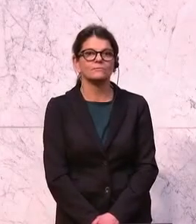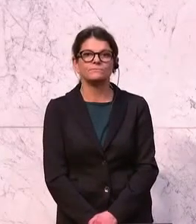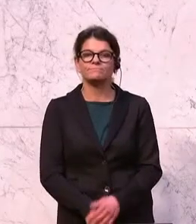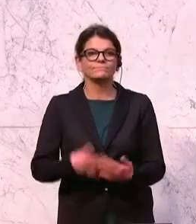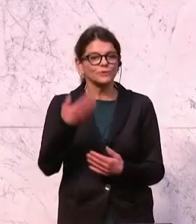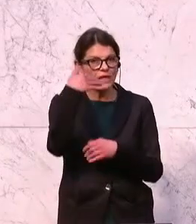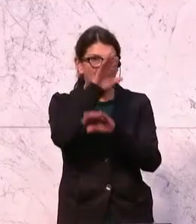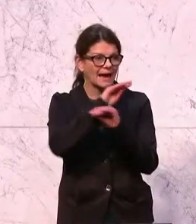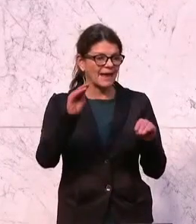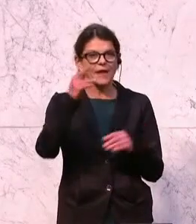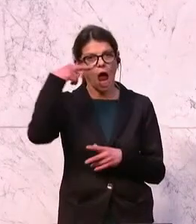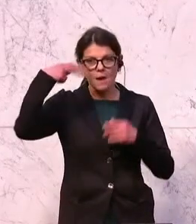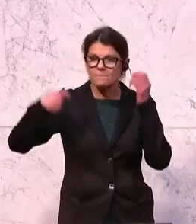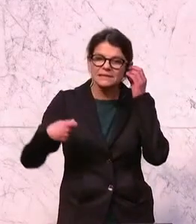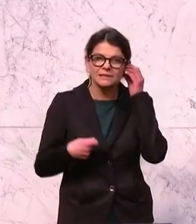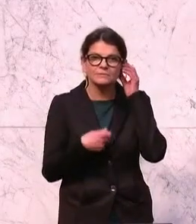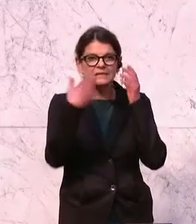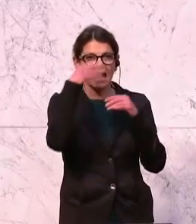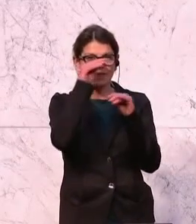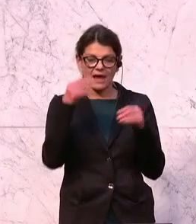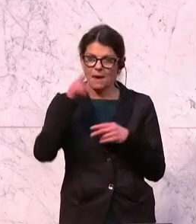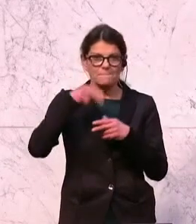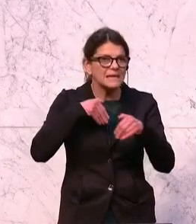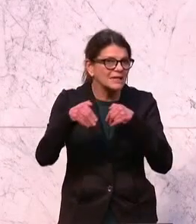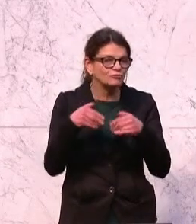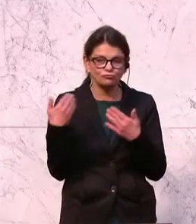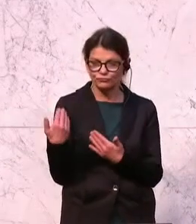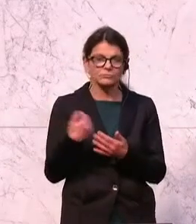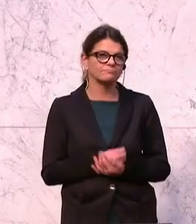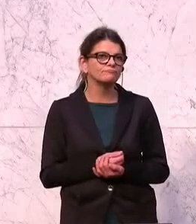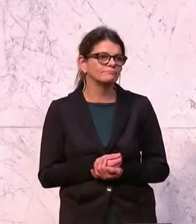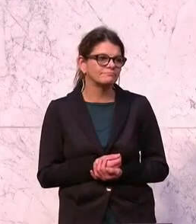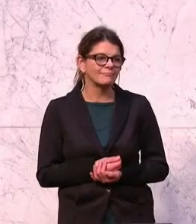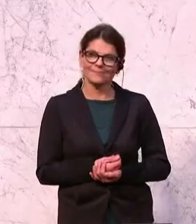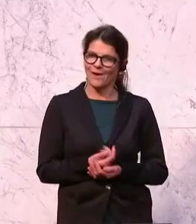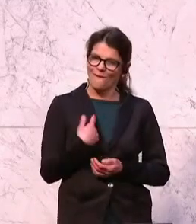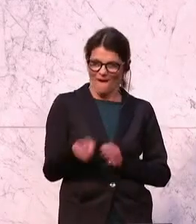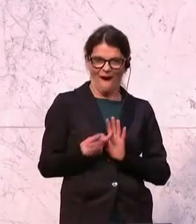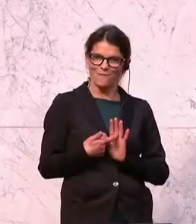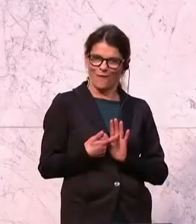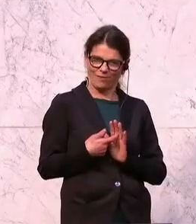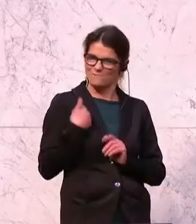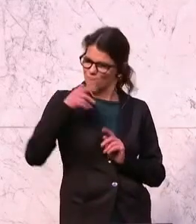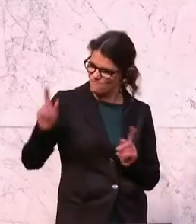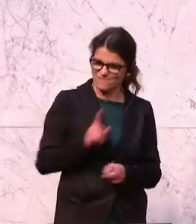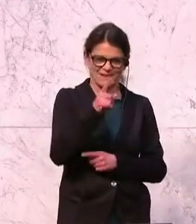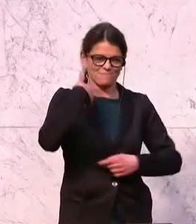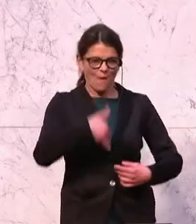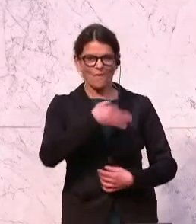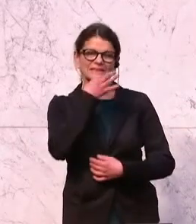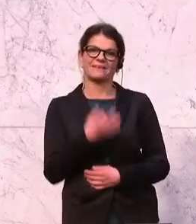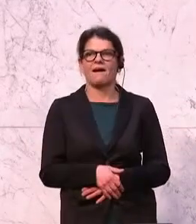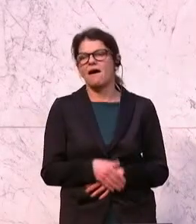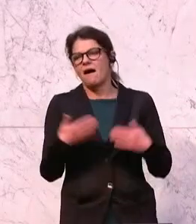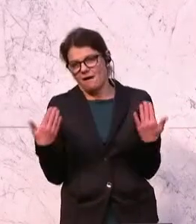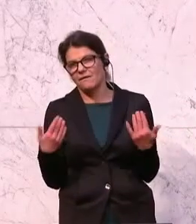Ja, sehr geehrter Herr Präsident, sehr geehrter Herr Minister, Sie haben mich da praktisch herausgefordert. Also wenn Sie